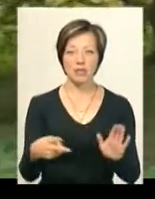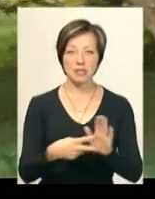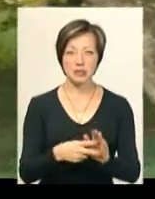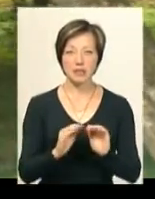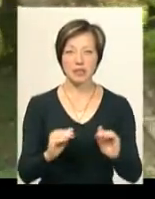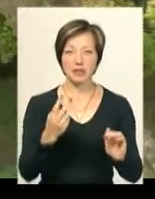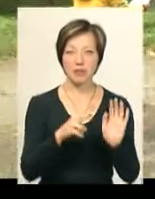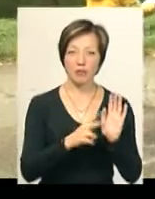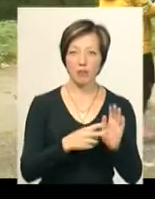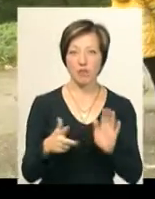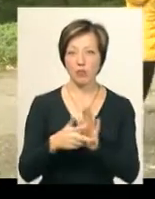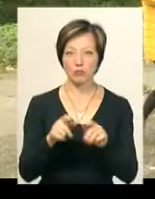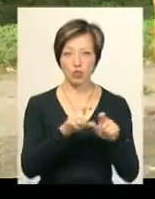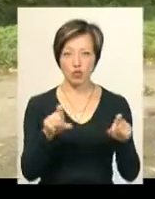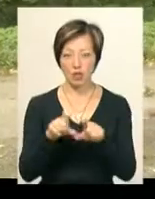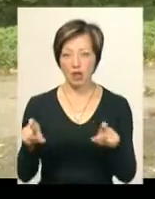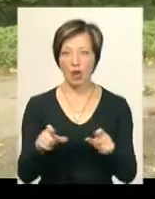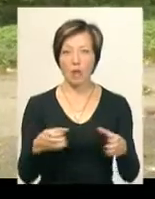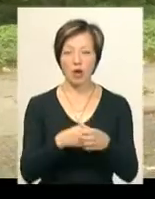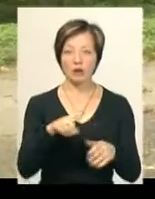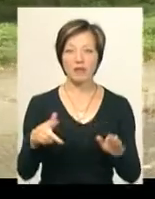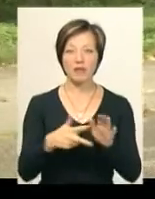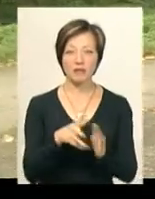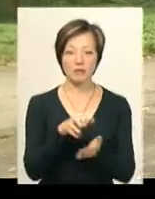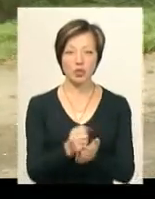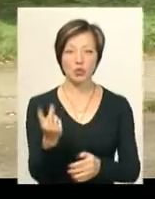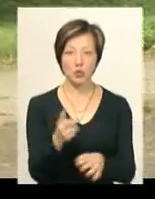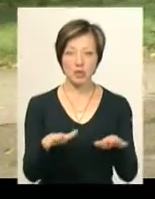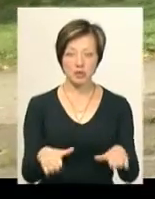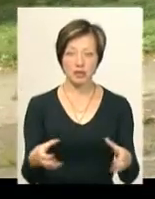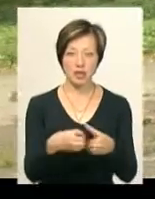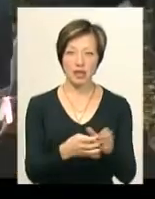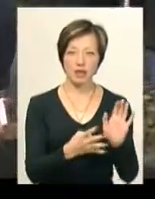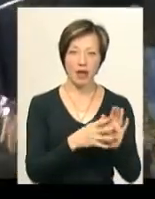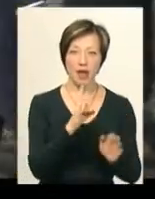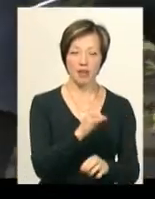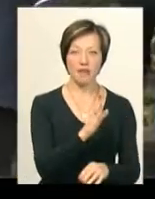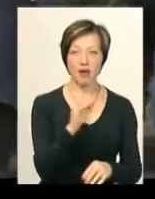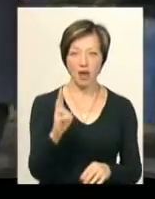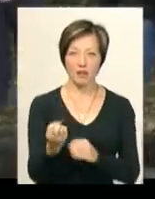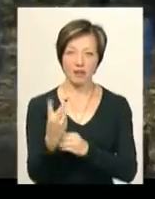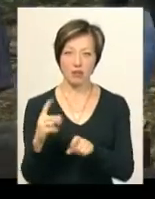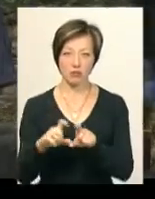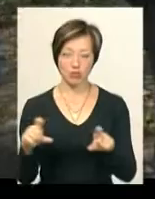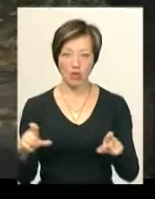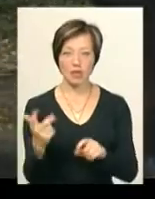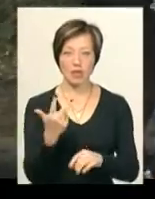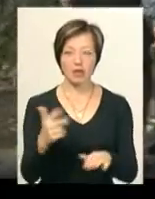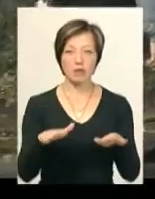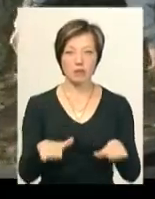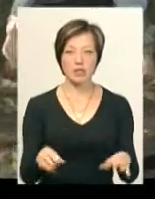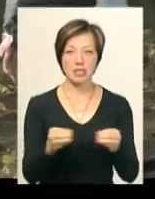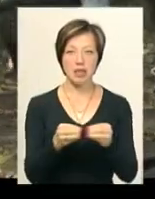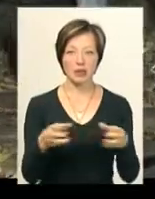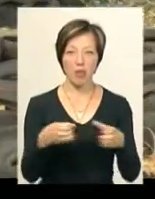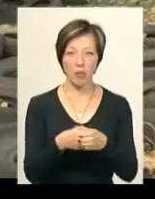це учні 27-ї та 8-ї шкіл. Команда номер 8 посіла друге місце в її складі – школярі 9-го НВК та 12-ї школи. На третьому місці – 10